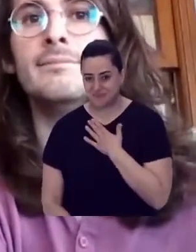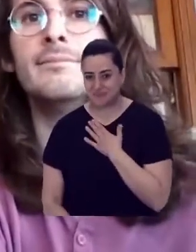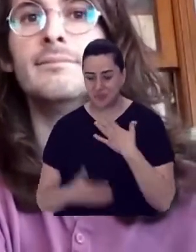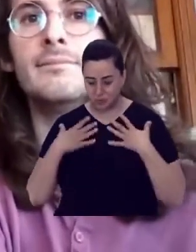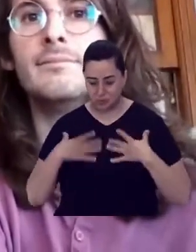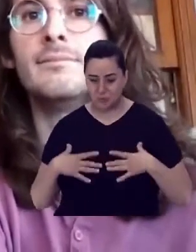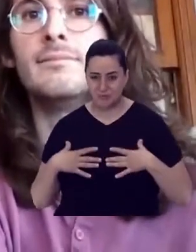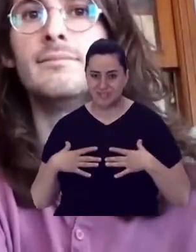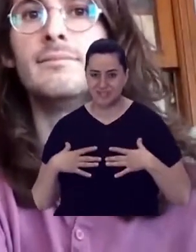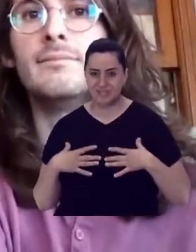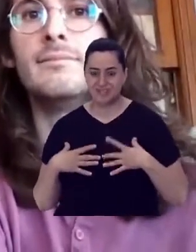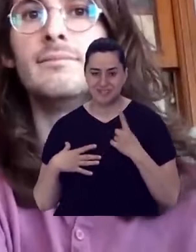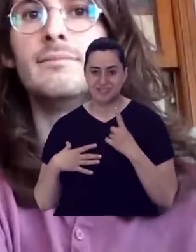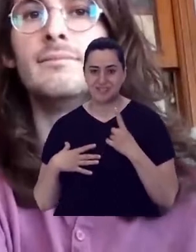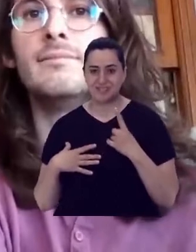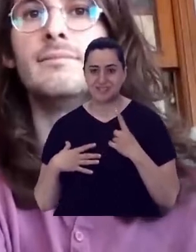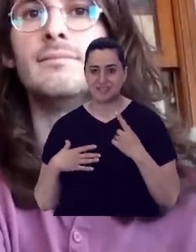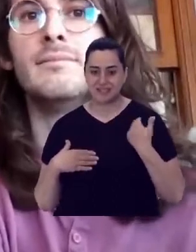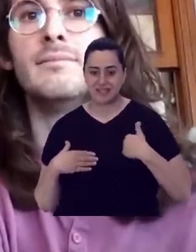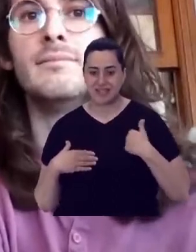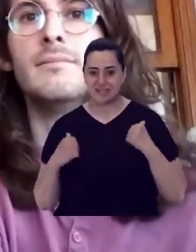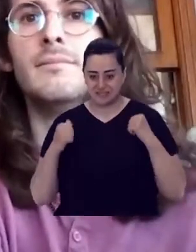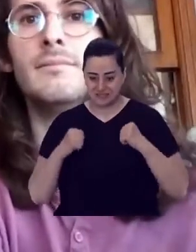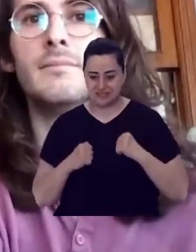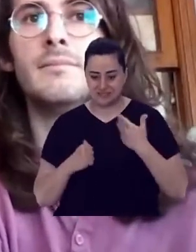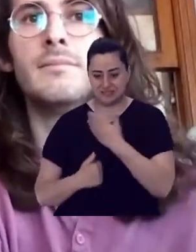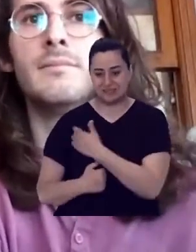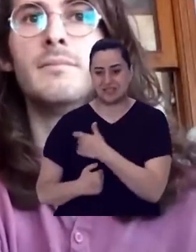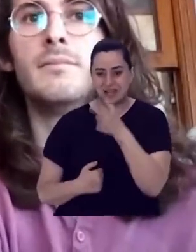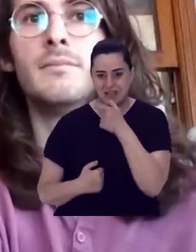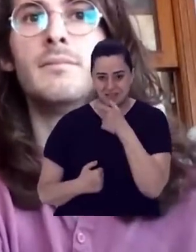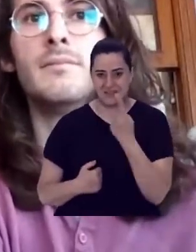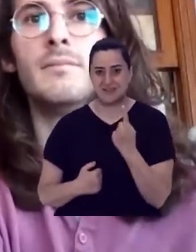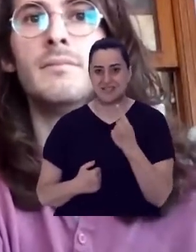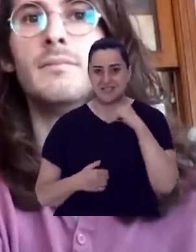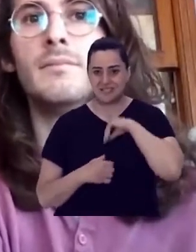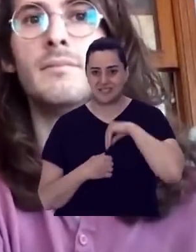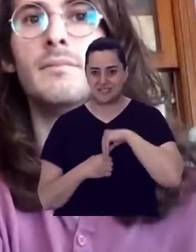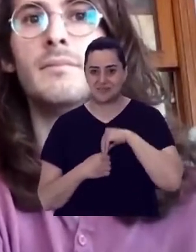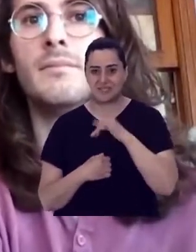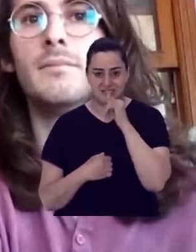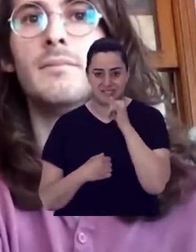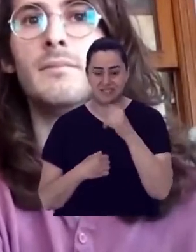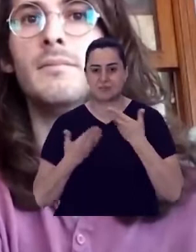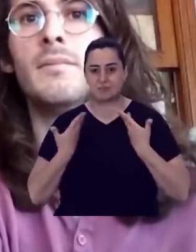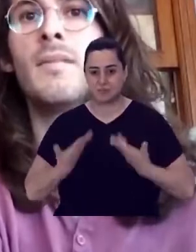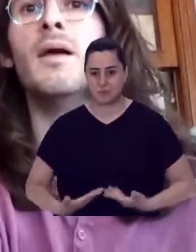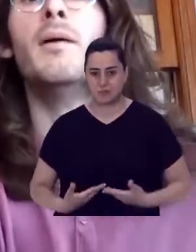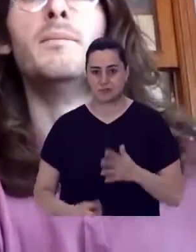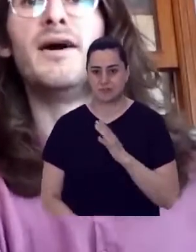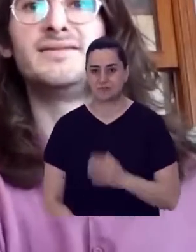Üstümde gideri, tava rengi bir yelek var. İçimde garip işte.